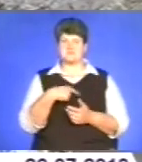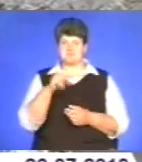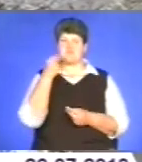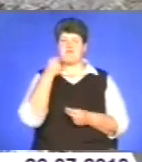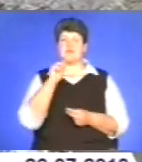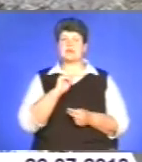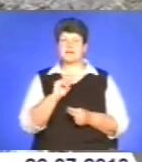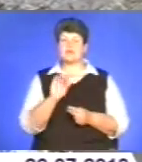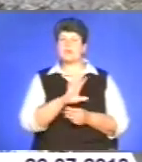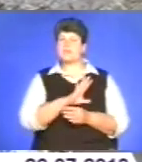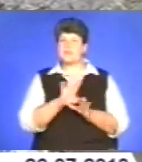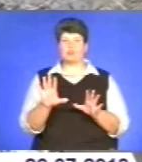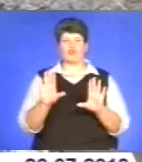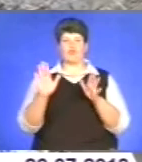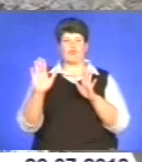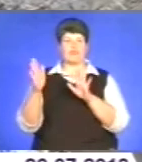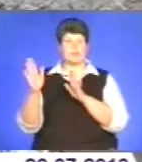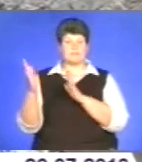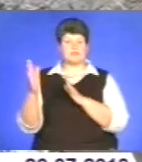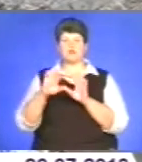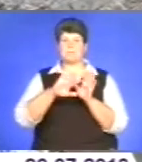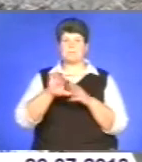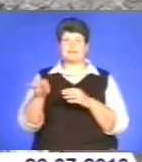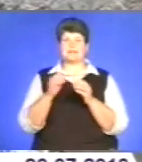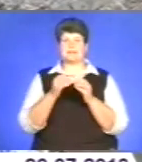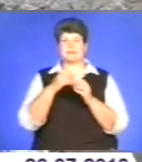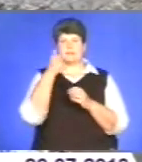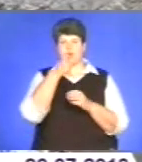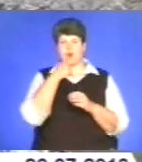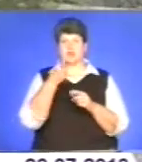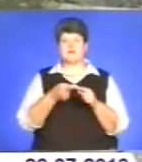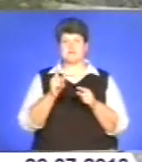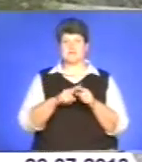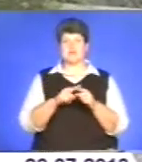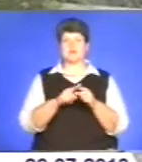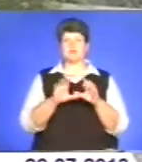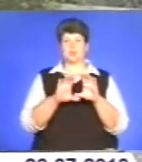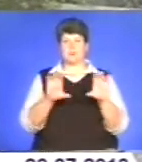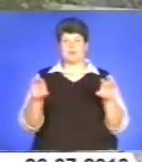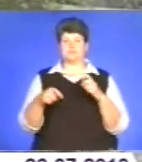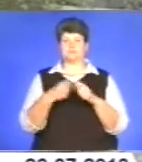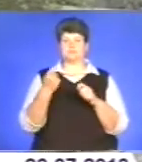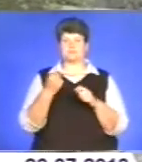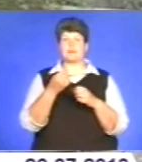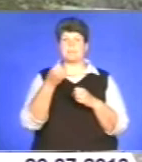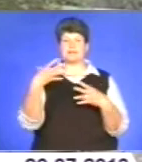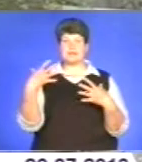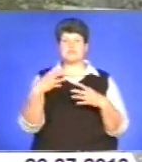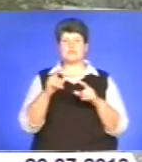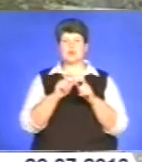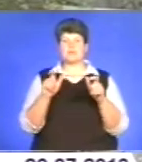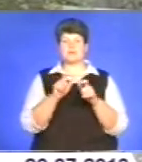Не було випадків, щоб після 10 років ця труба вийшла з ладу. 15 об'єктів загальною протяжністю 2